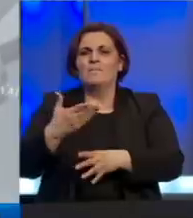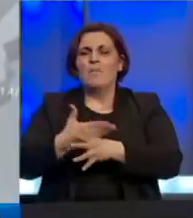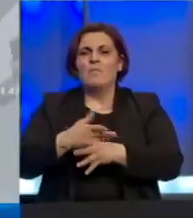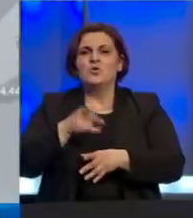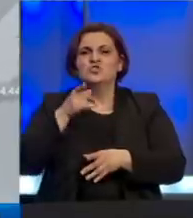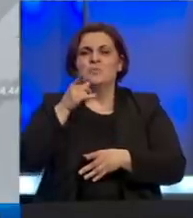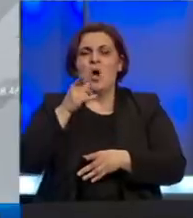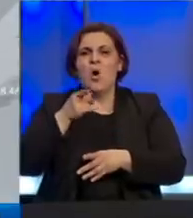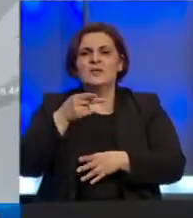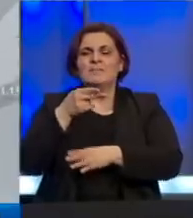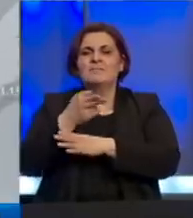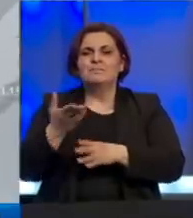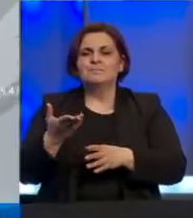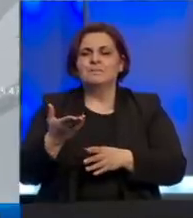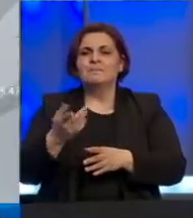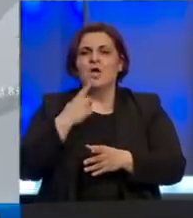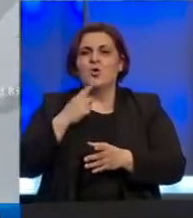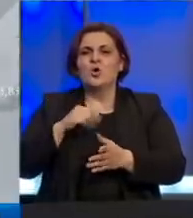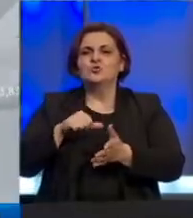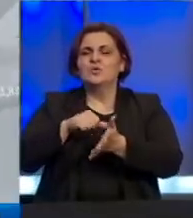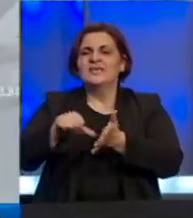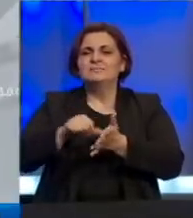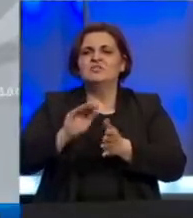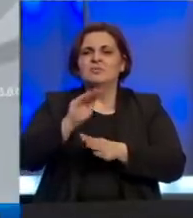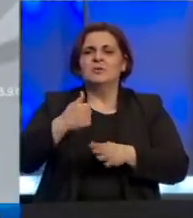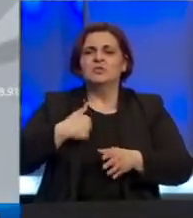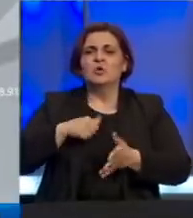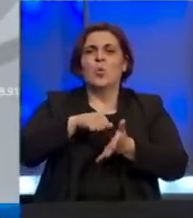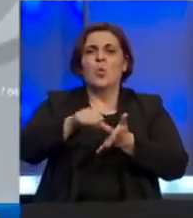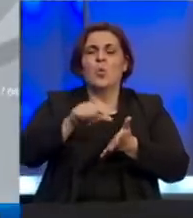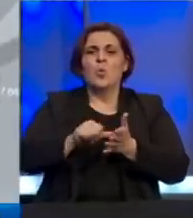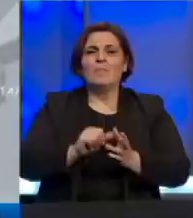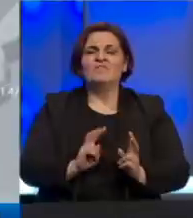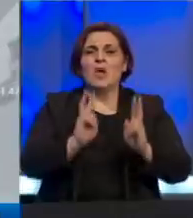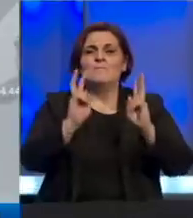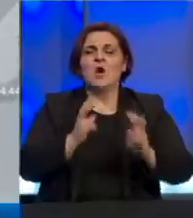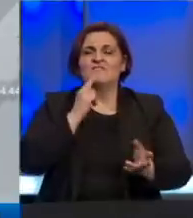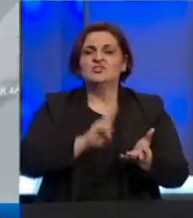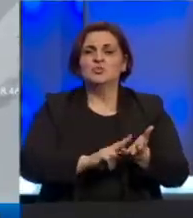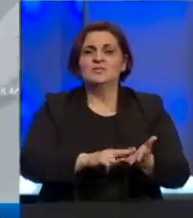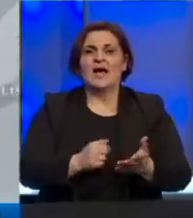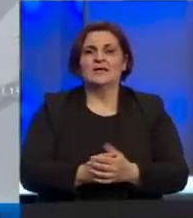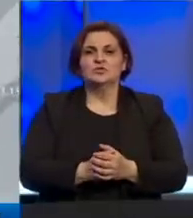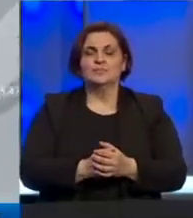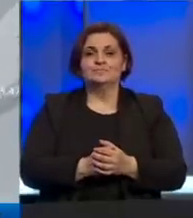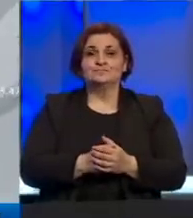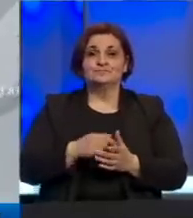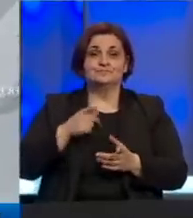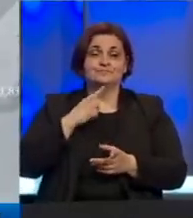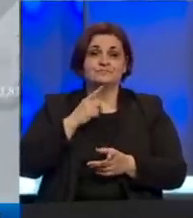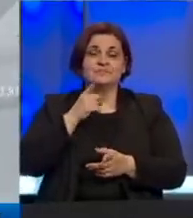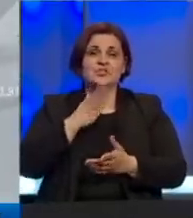subjektima koji su izmirivali obavezu prema nama odnosno uplačivali boravišnu taksu i to bi